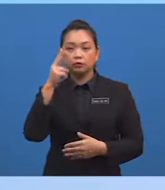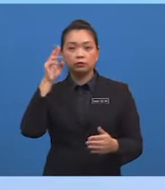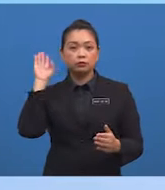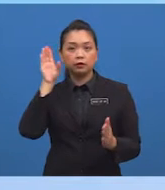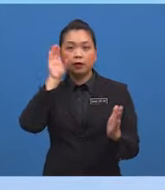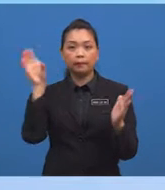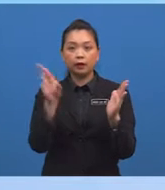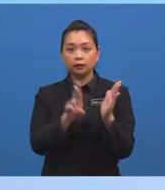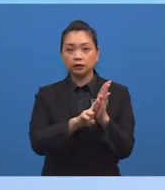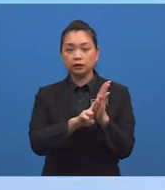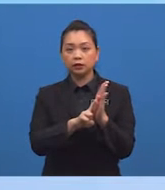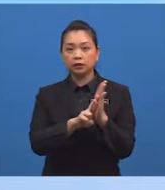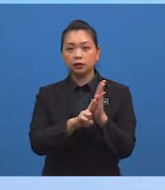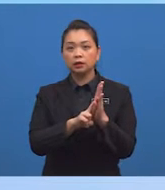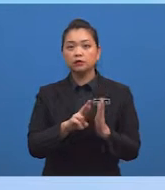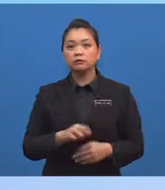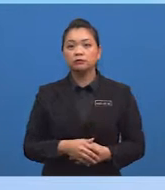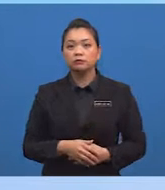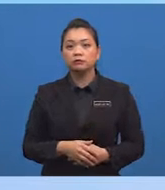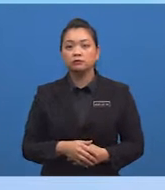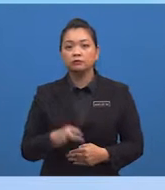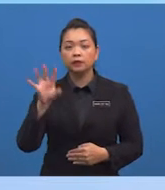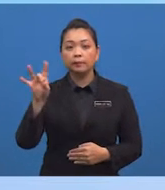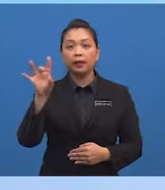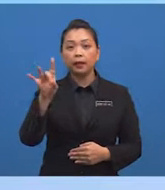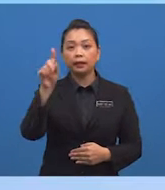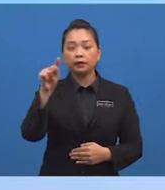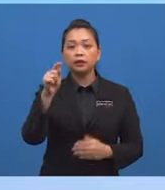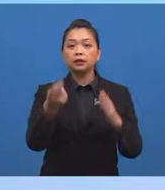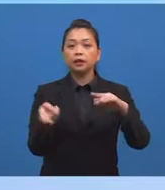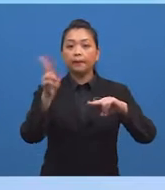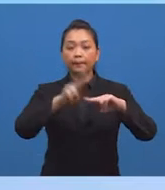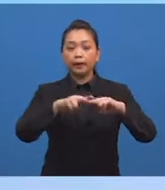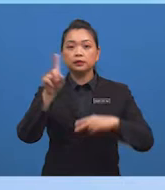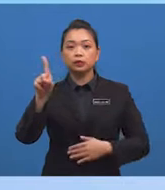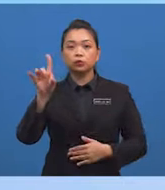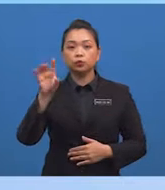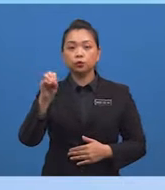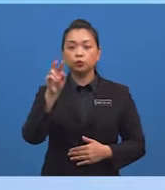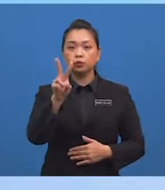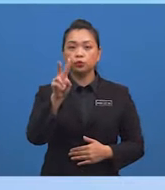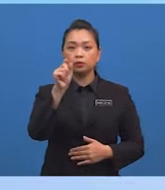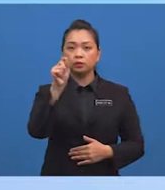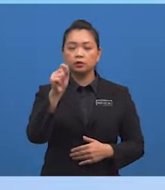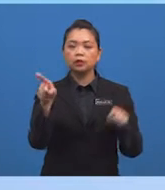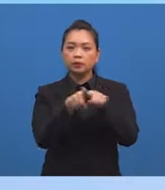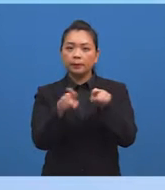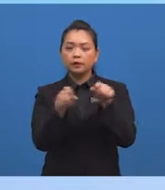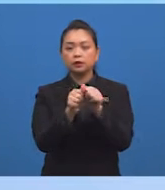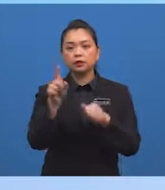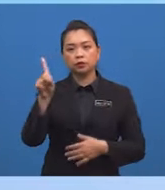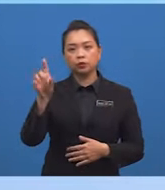itu, 88 darjah tambah 102 darjah adalah sama dengan 190